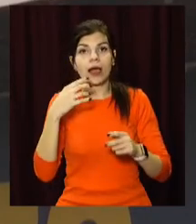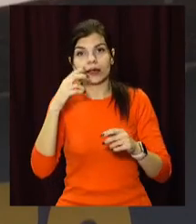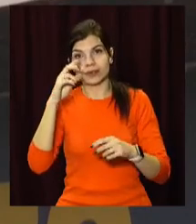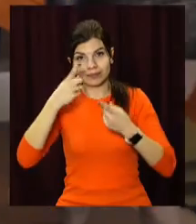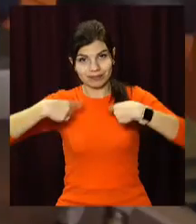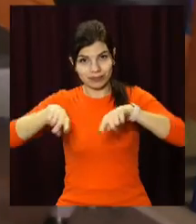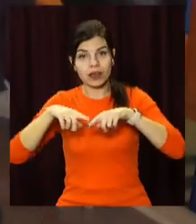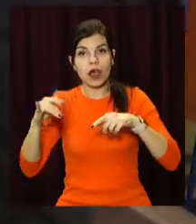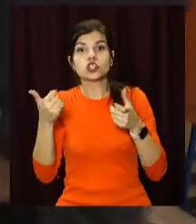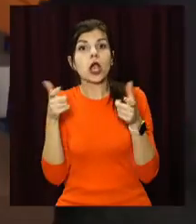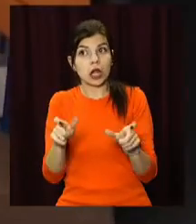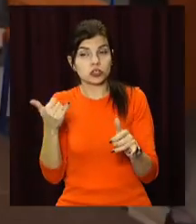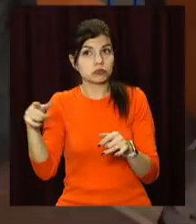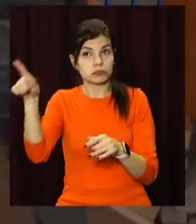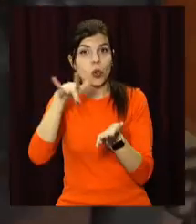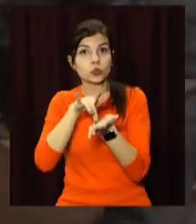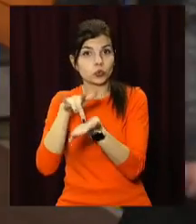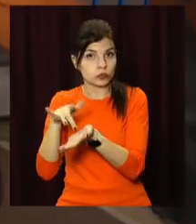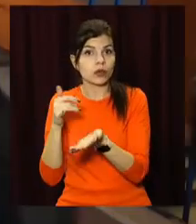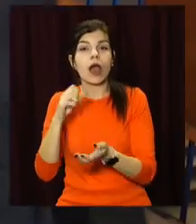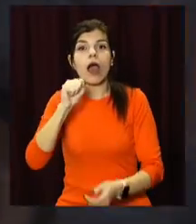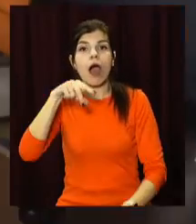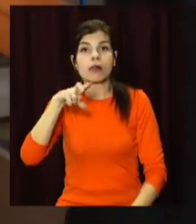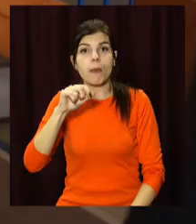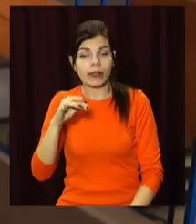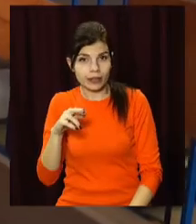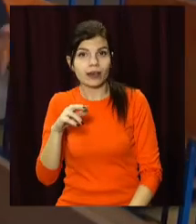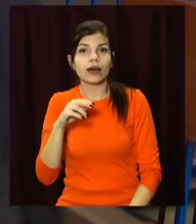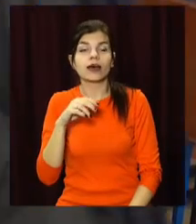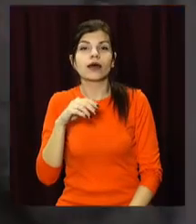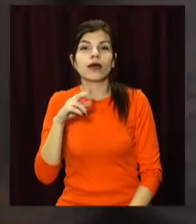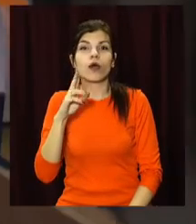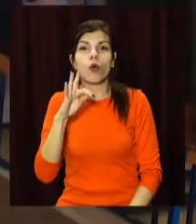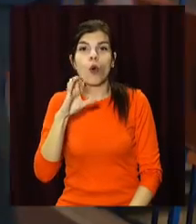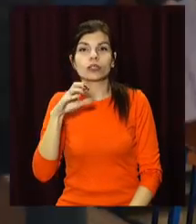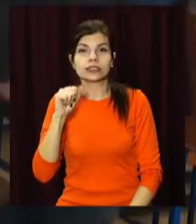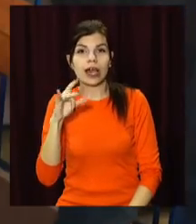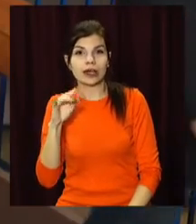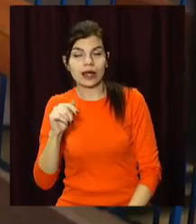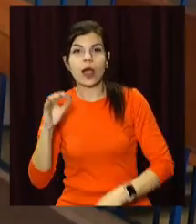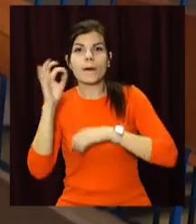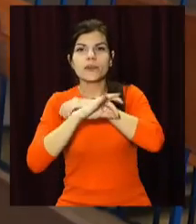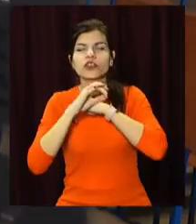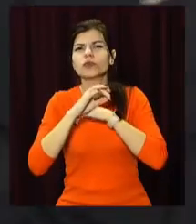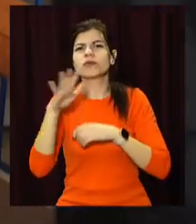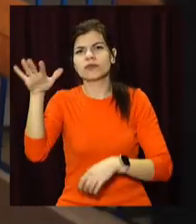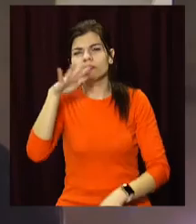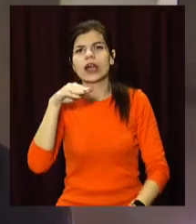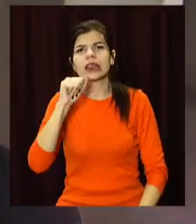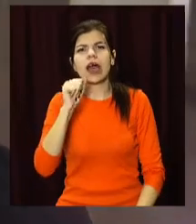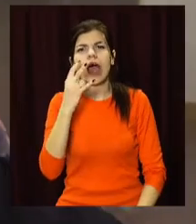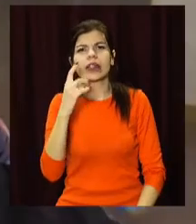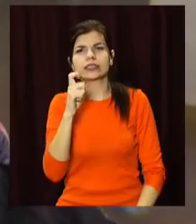скасували карантинні обмеження туристів. Це Албанія, Домініканська Республіка, Коста-Рика, Північна Македонія і Танзанія.